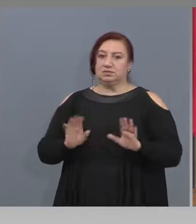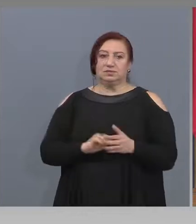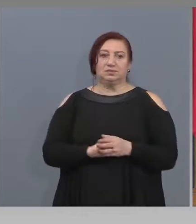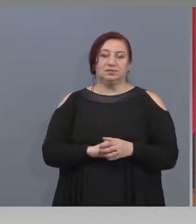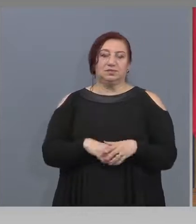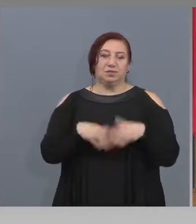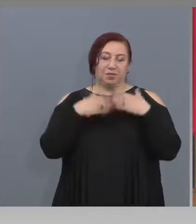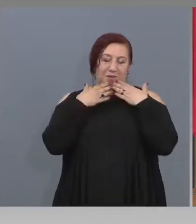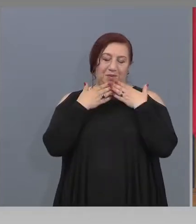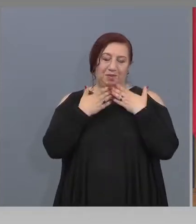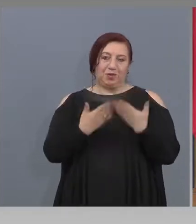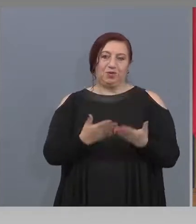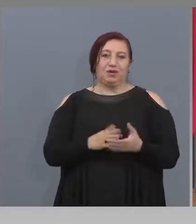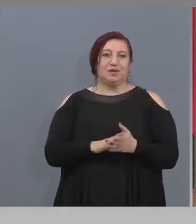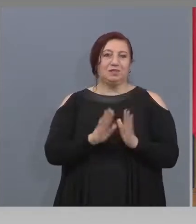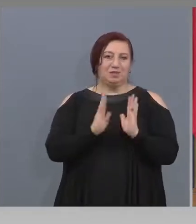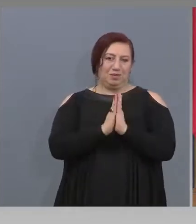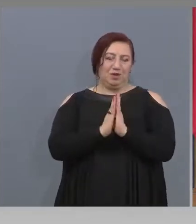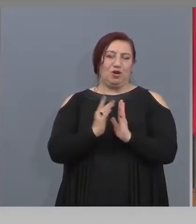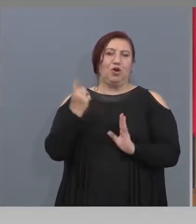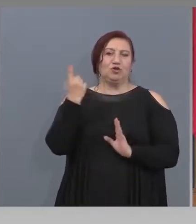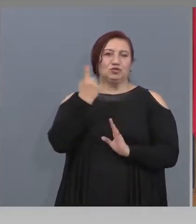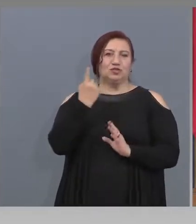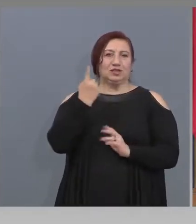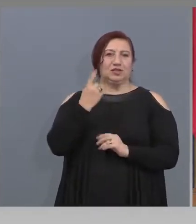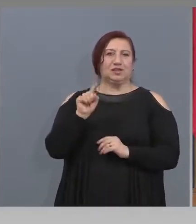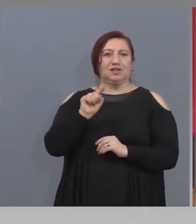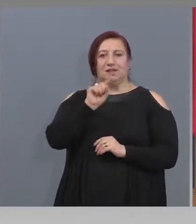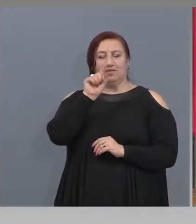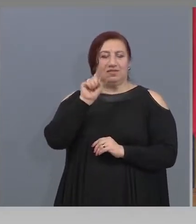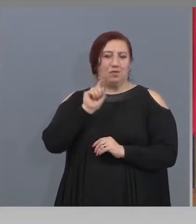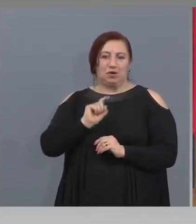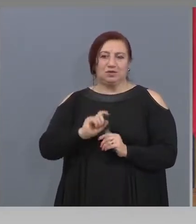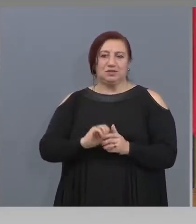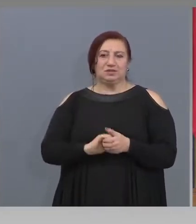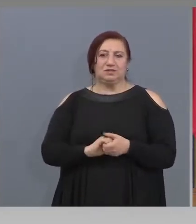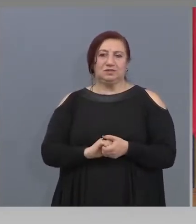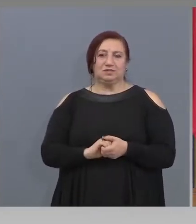Благодаря Ви много. Може ли само още един въпрос, извинете? да, разбира се.